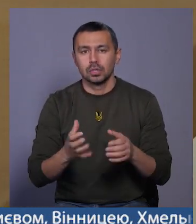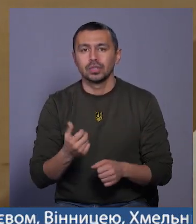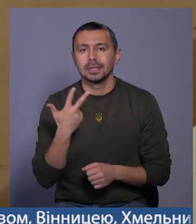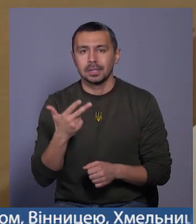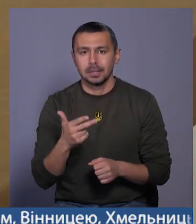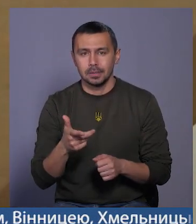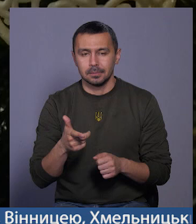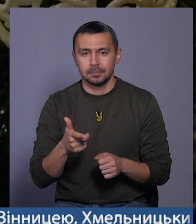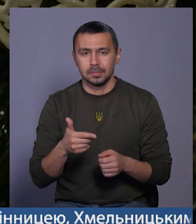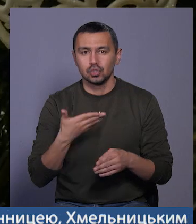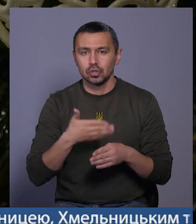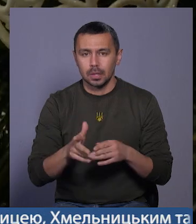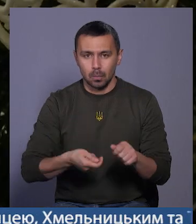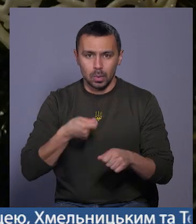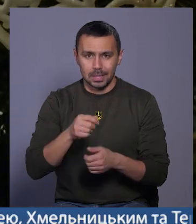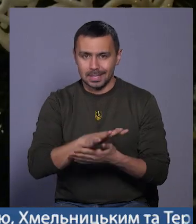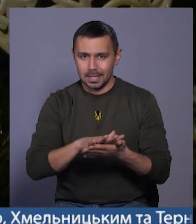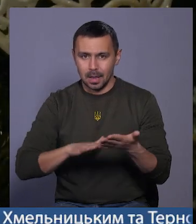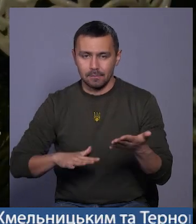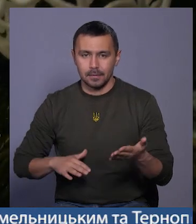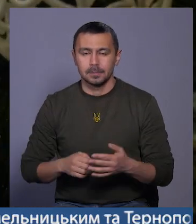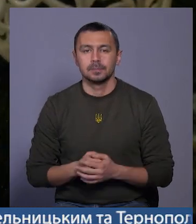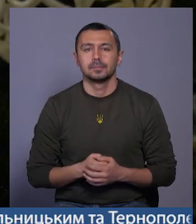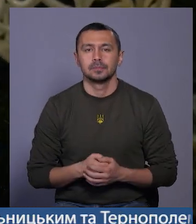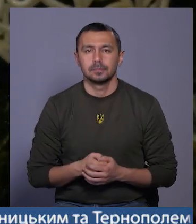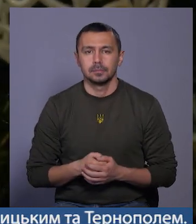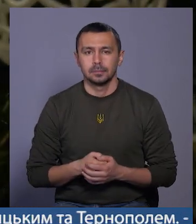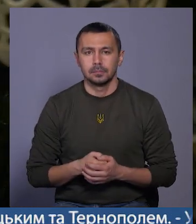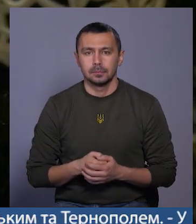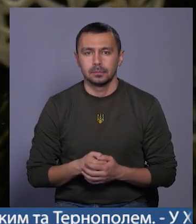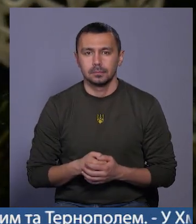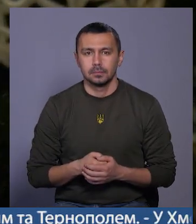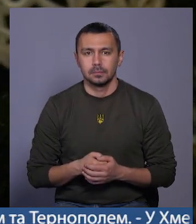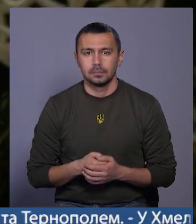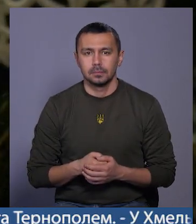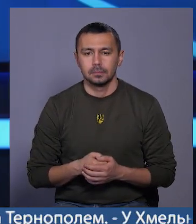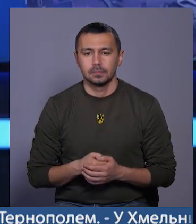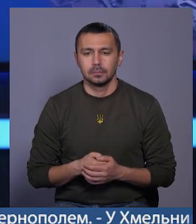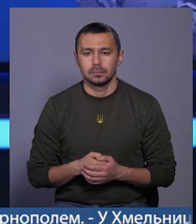хвилі подачі заяв. Ірина Муляр, Марія Шевчук, Юрій Старушкін – Новини міста.